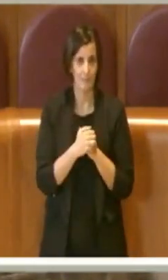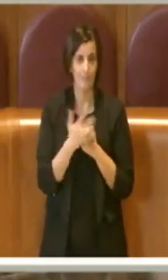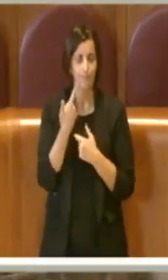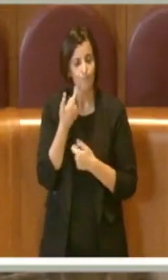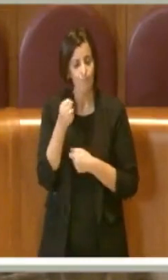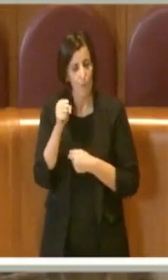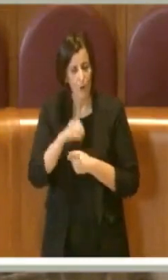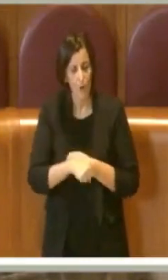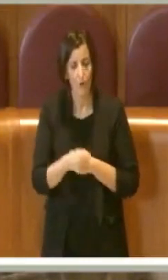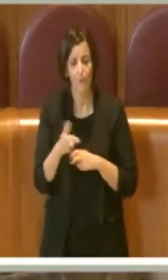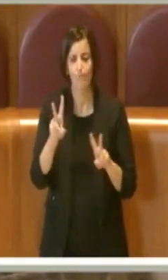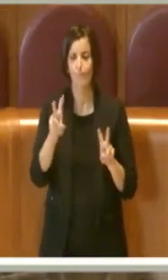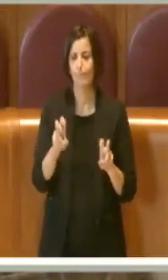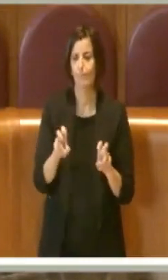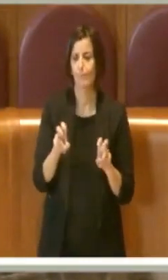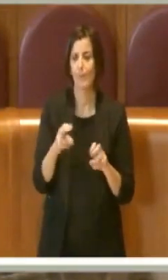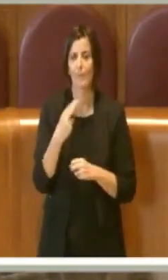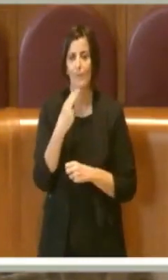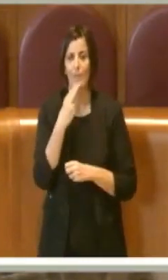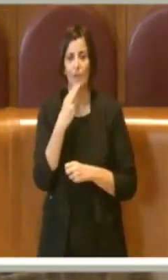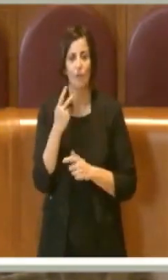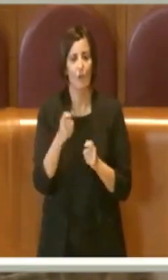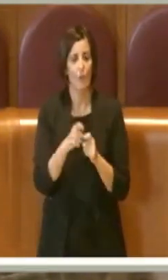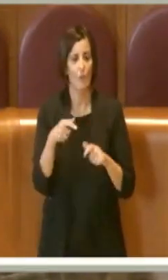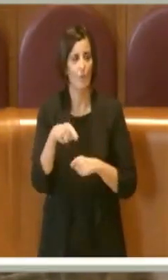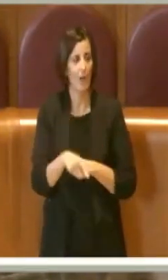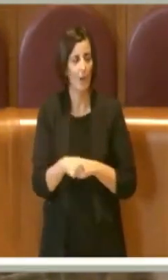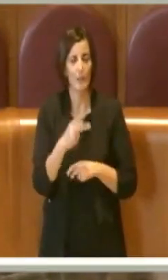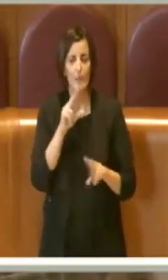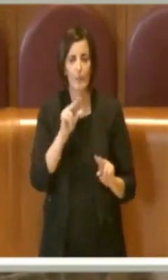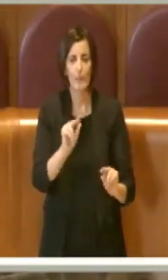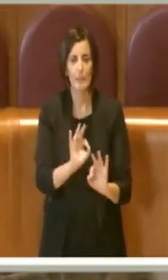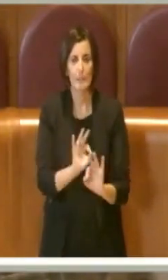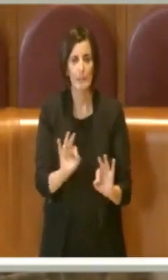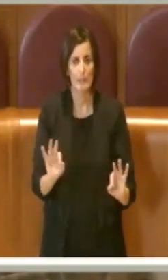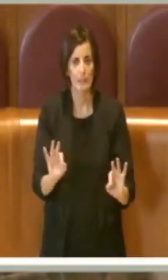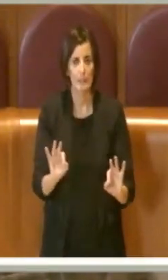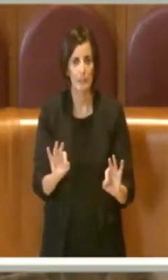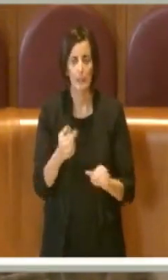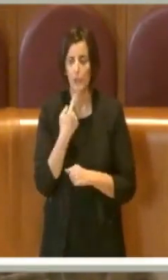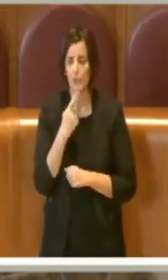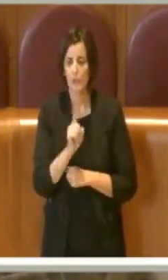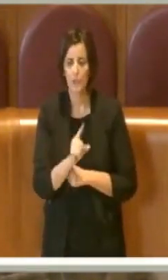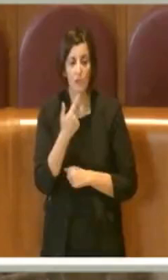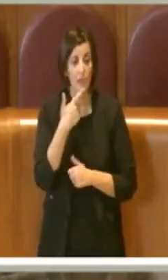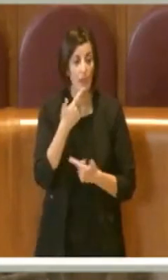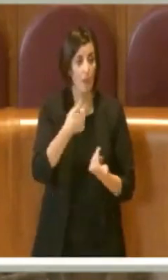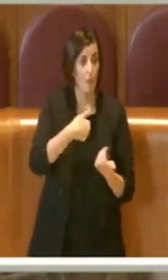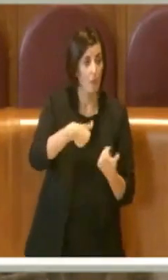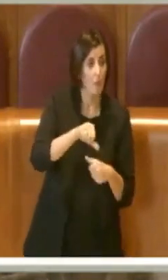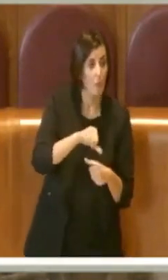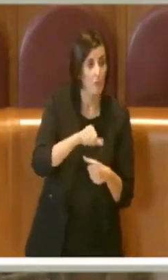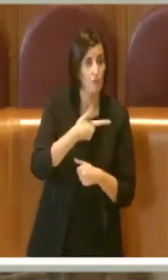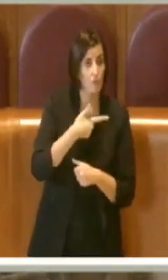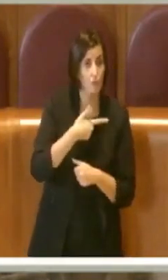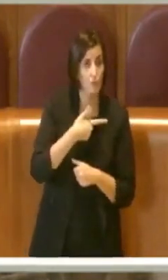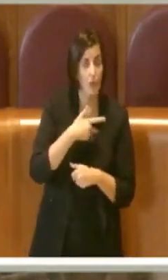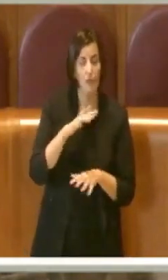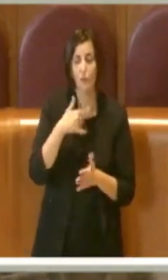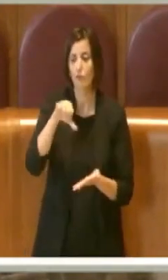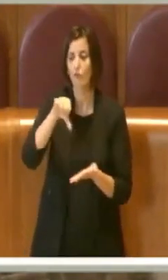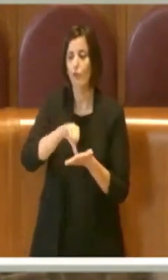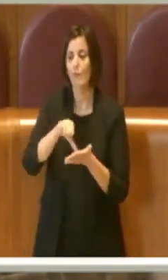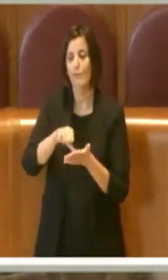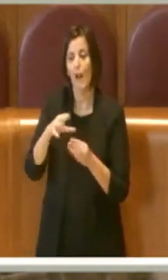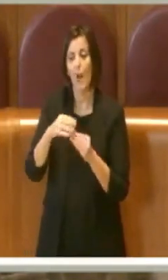Ancora sulla questione vigili urbani non viene citato nulla. Non si dice se si faranno le turnazioni, se ci sarà una centrale